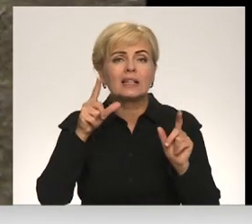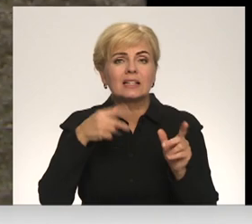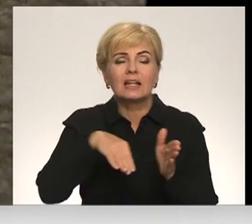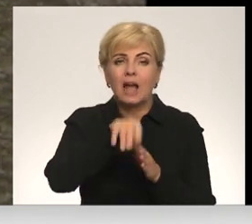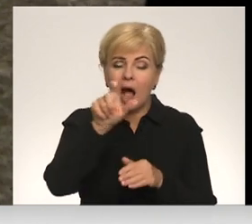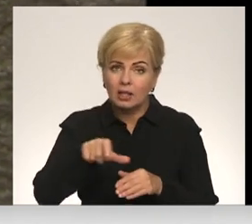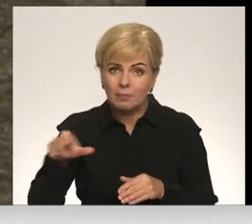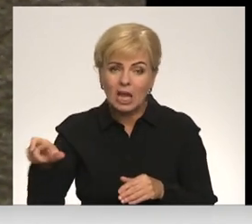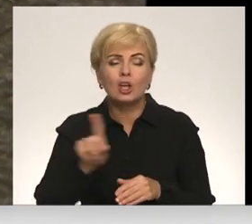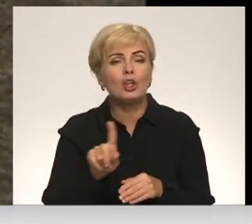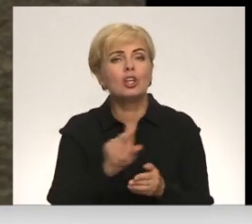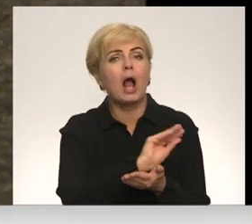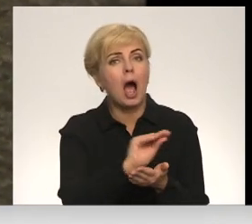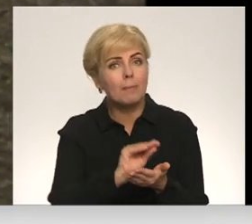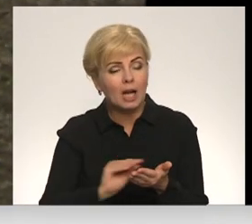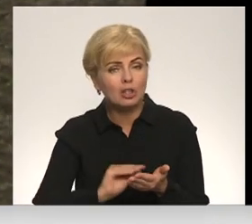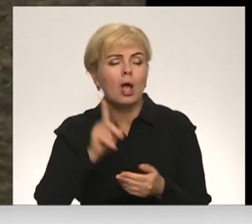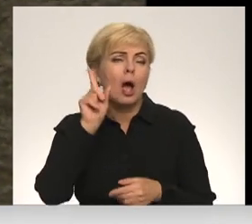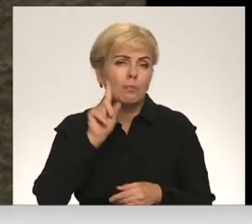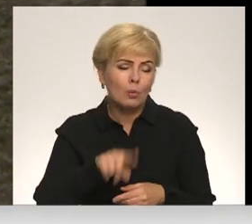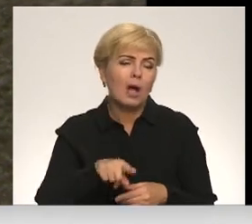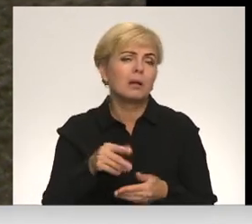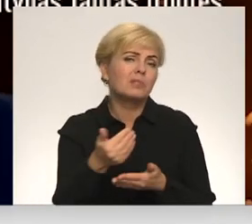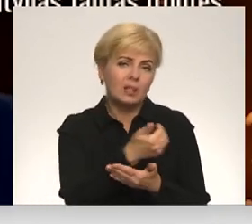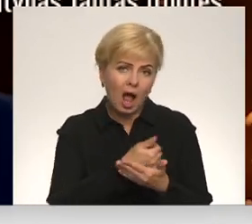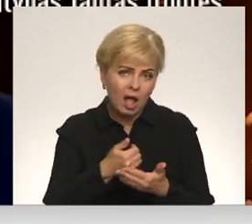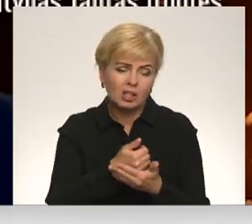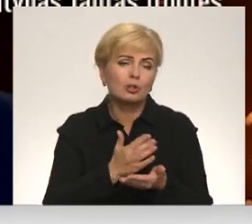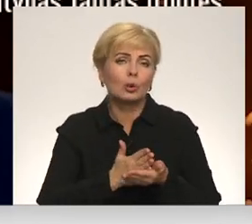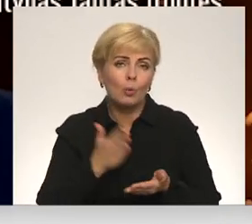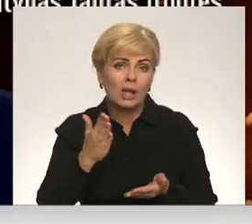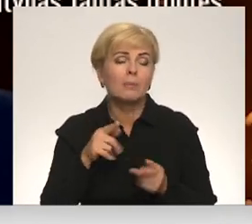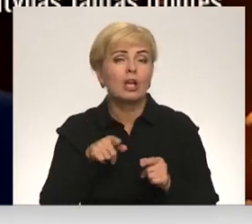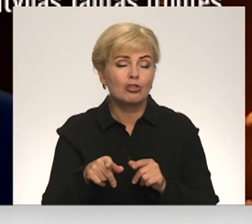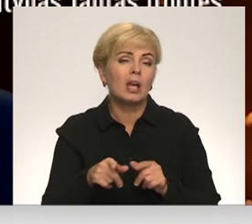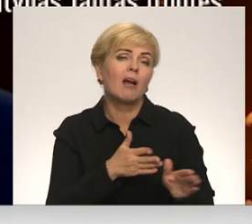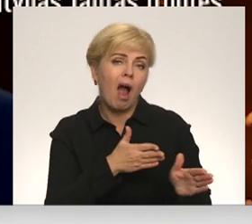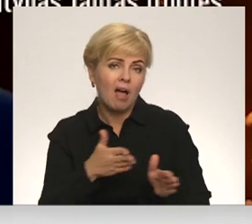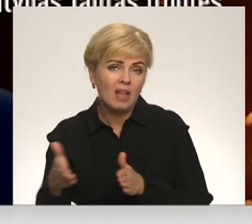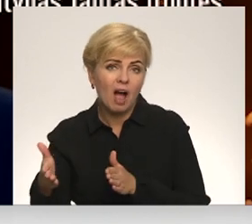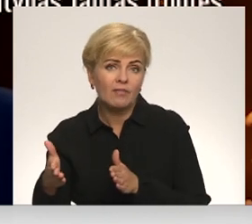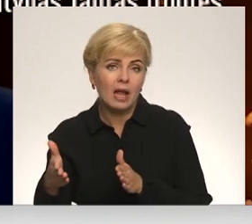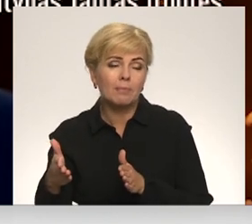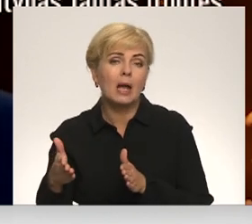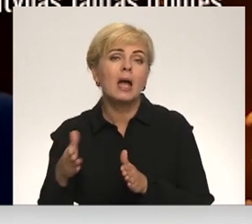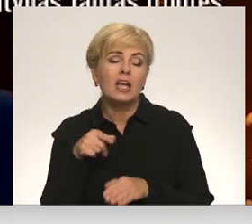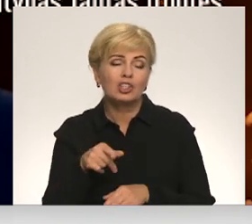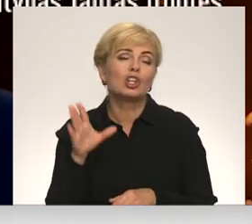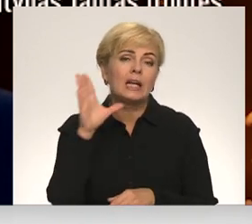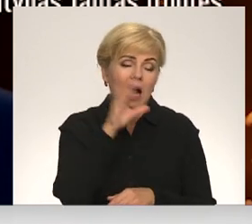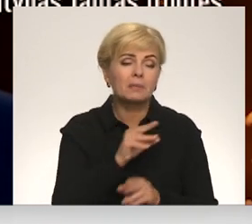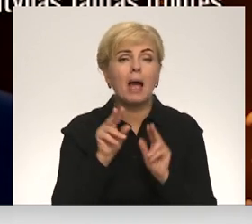ir aprakstīti. Protams, neatkartosies notikumi, bet šī gatavība, iespēja,